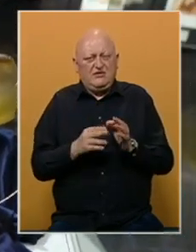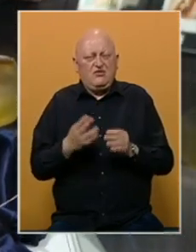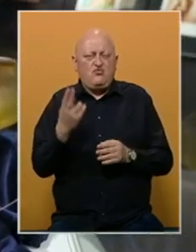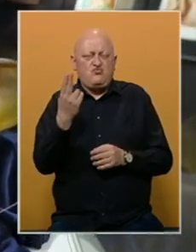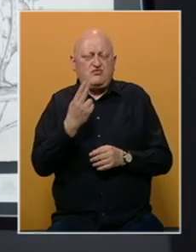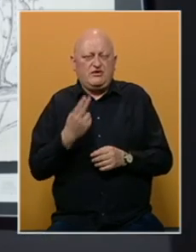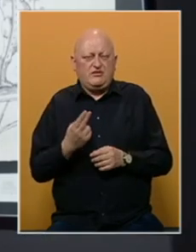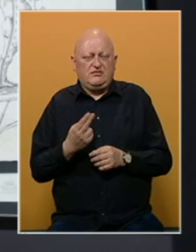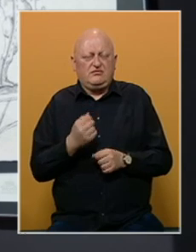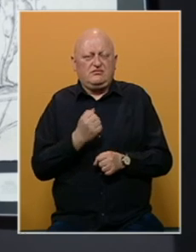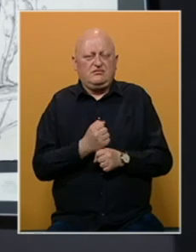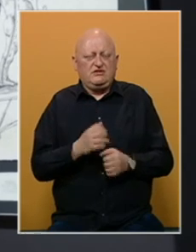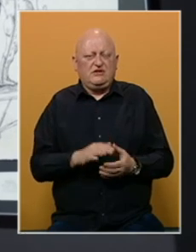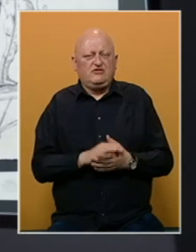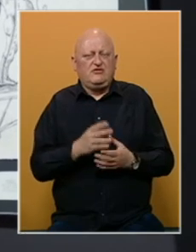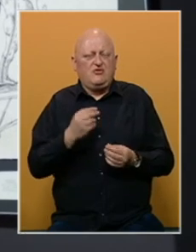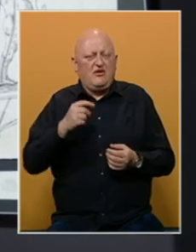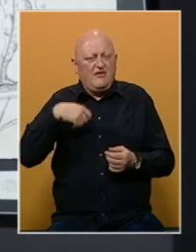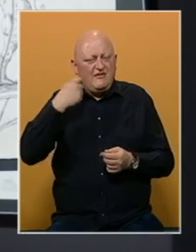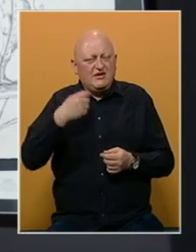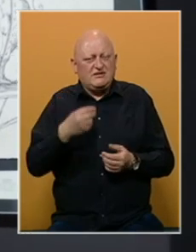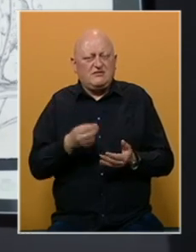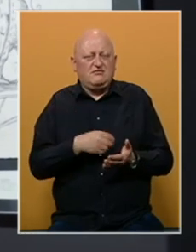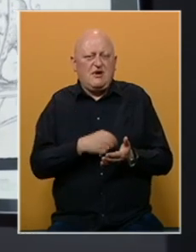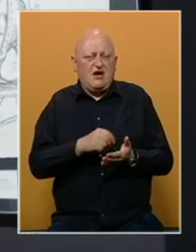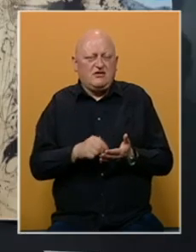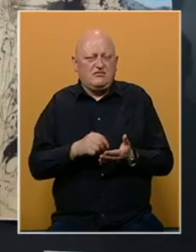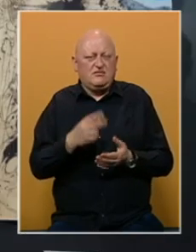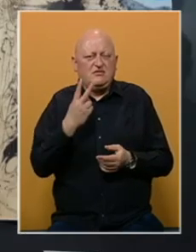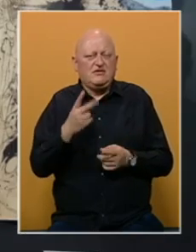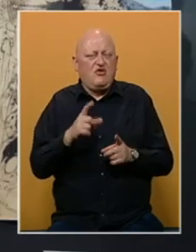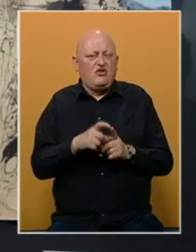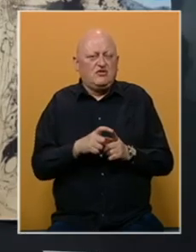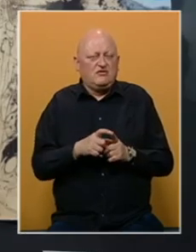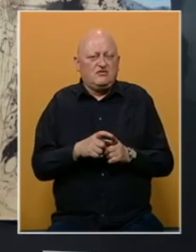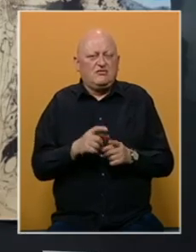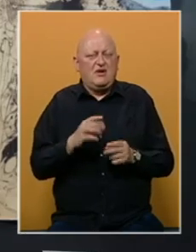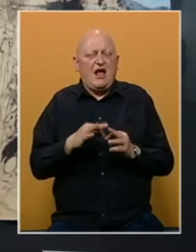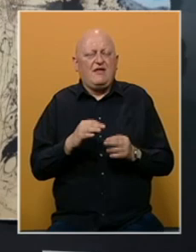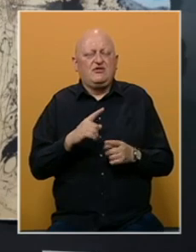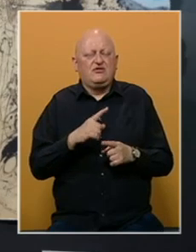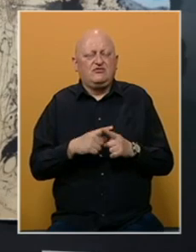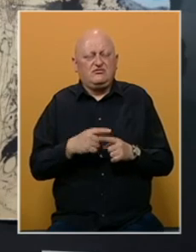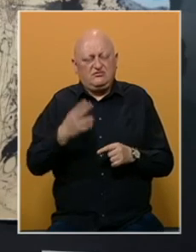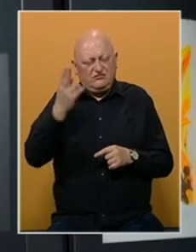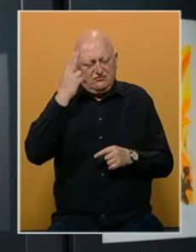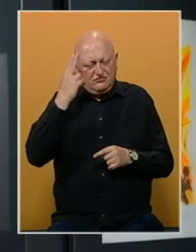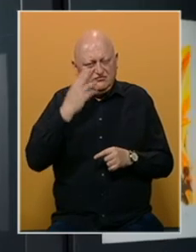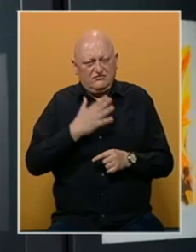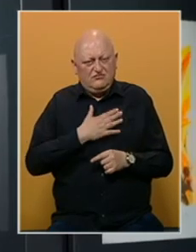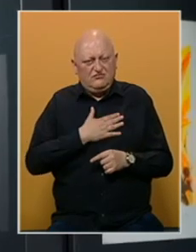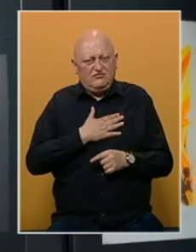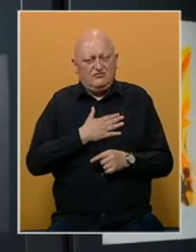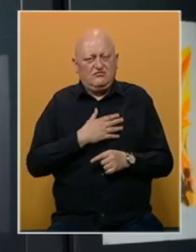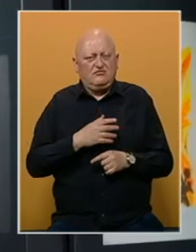umjetnosti. Sarađivao je sa mnogim filmskim autorima, među ostalima sa Waltom Disneyem i Alfredom Hičkokom, a prepoznatljiv je po svojim